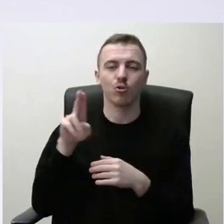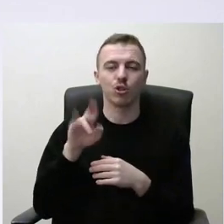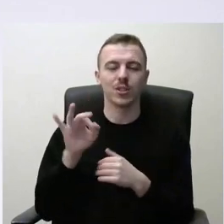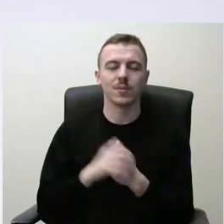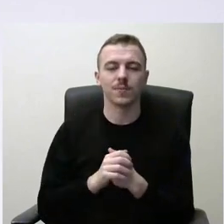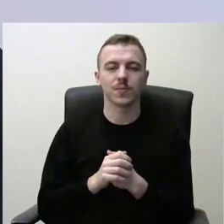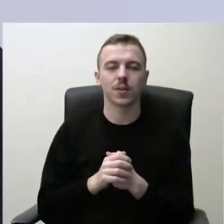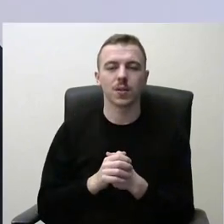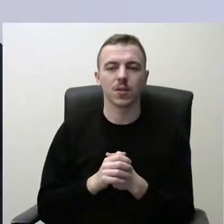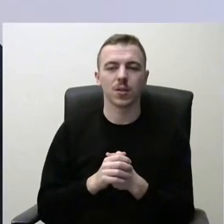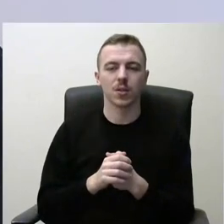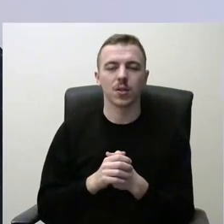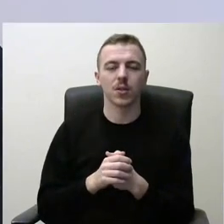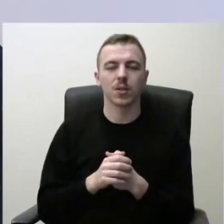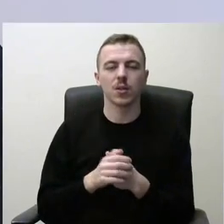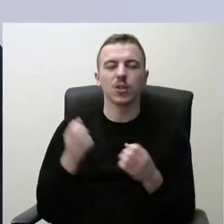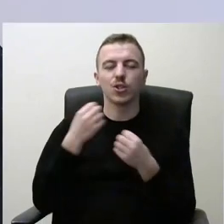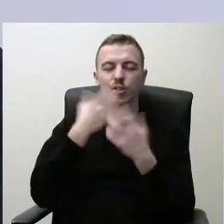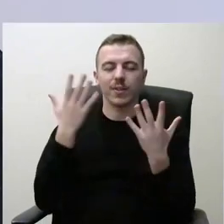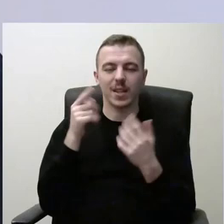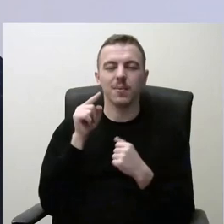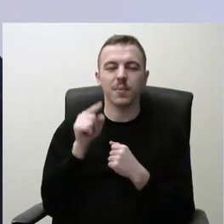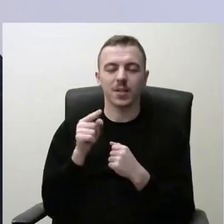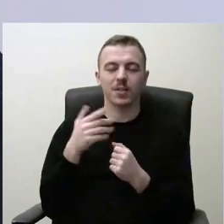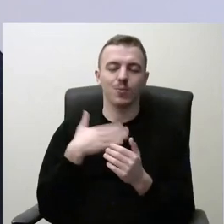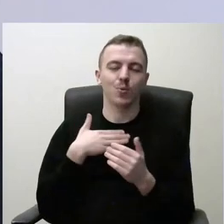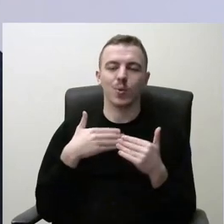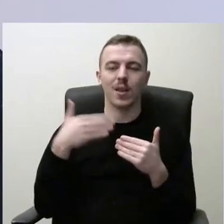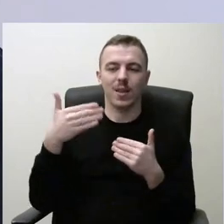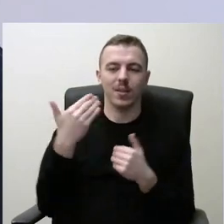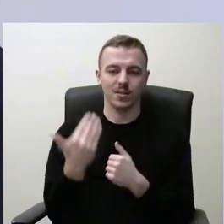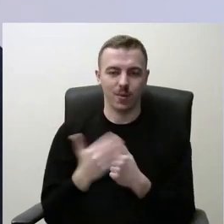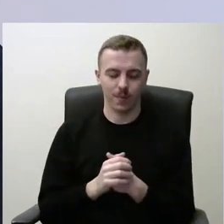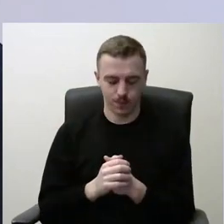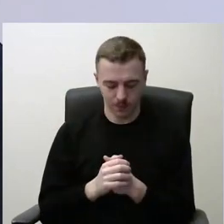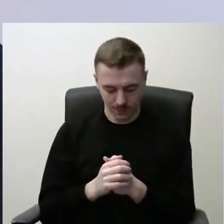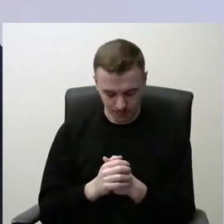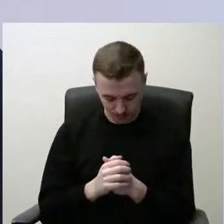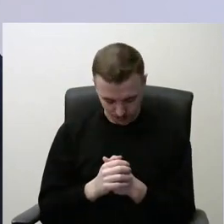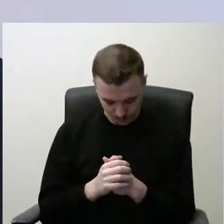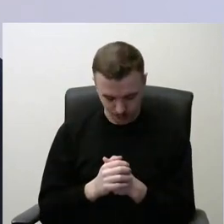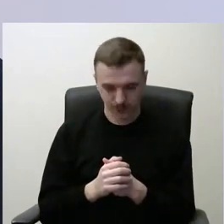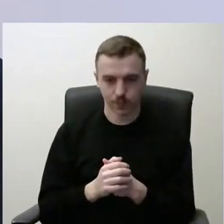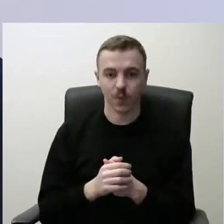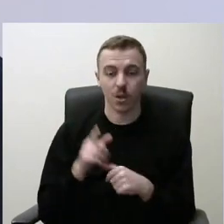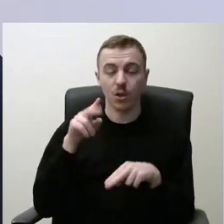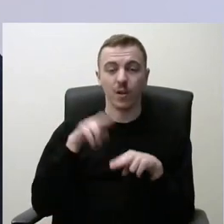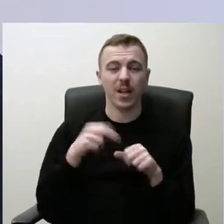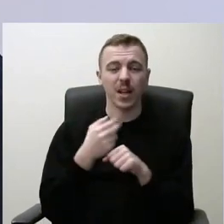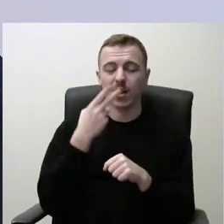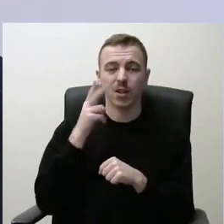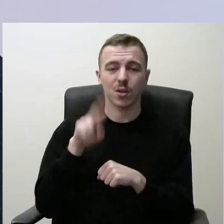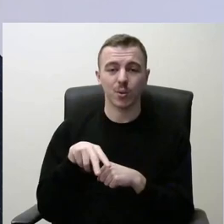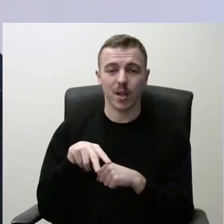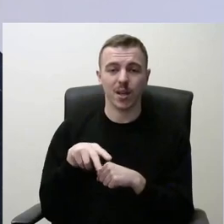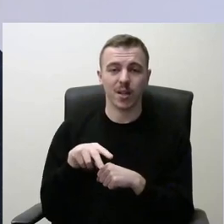švietimas, tai tas, tai yra mūsų ateitis. Šioje vietoje tikrai reikia nežiūrėti galbūt